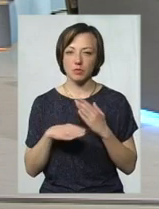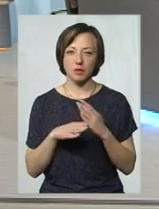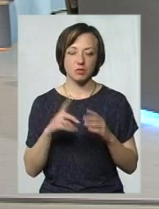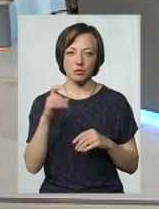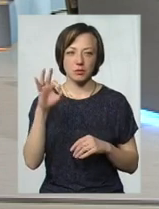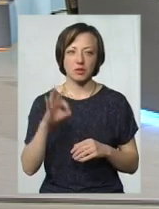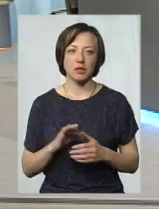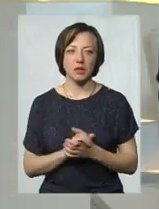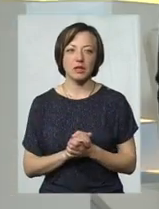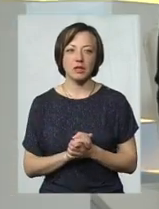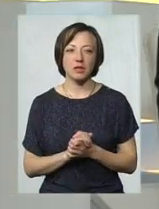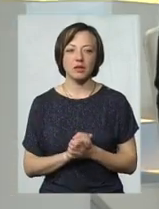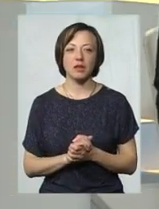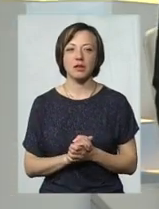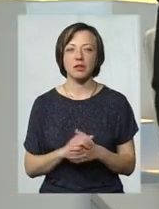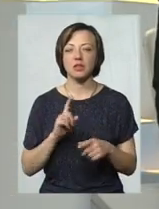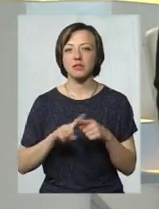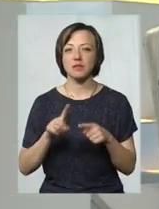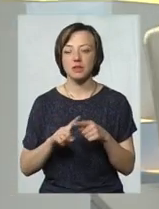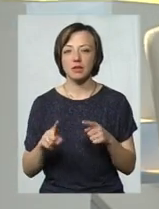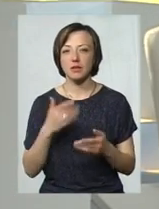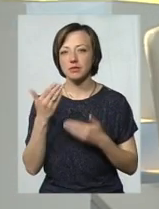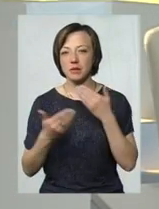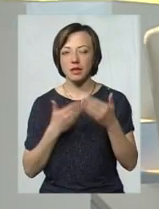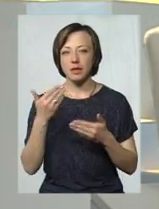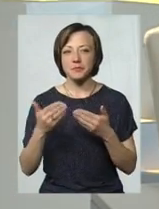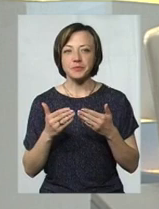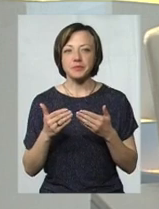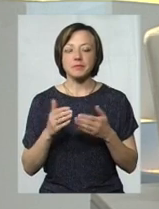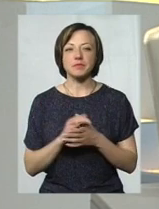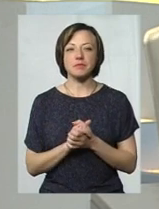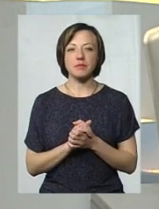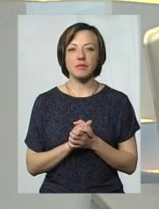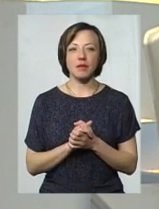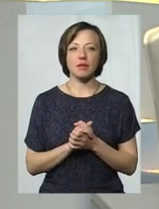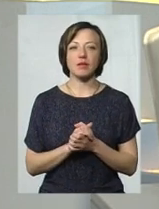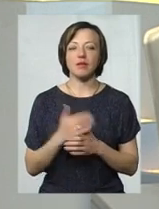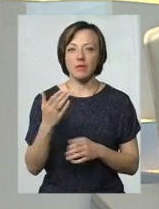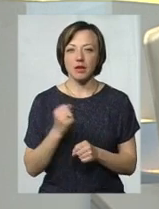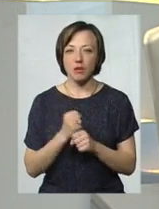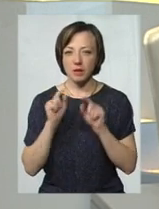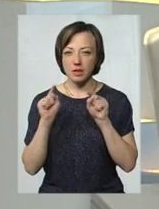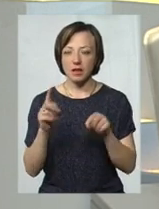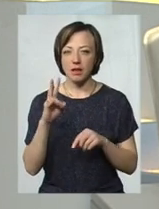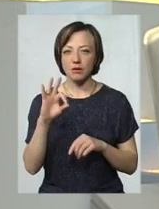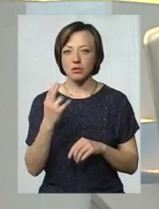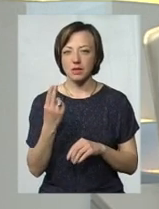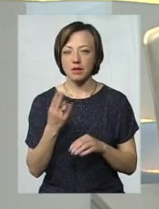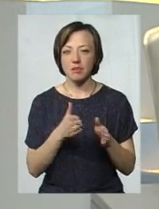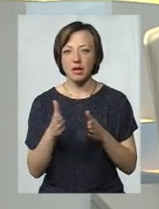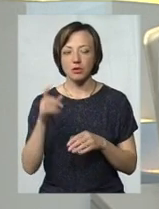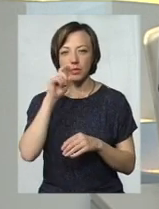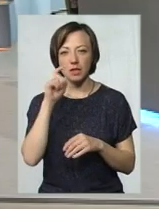Ще дуже швидко. Я намагалась вас розпитати під час ефіру, але ви так поверхню. Все ж таки, ви робите акцент на соціальній мережі